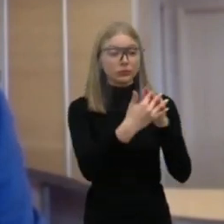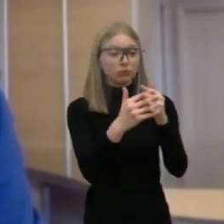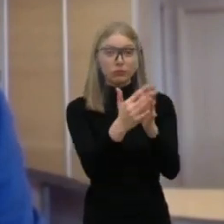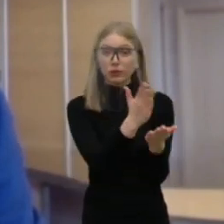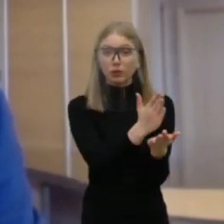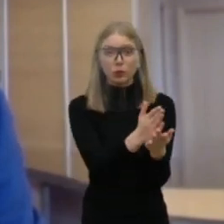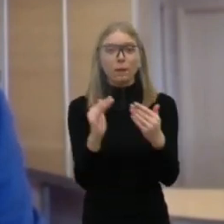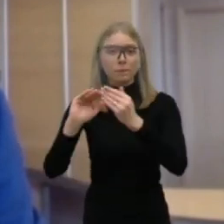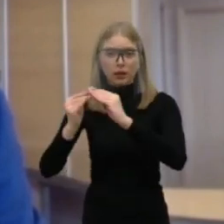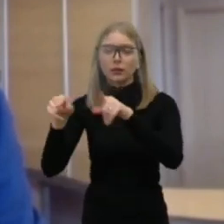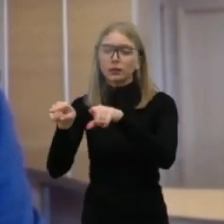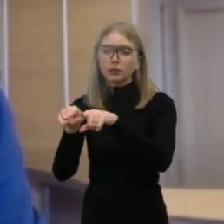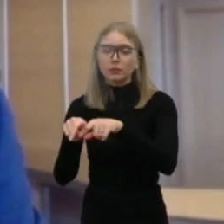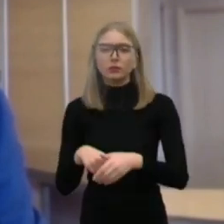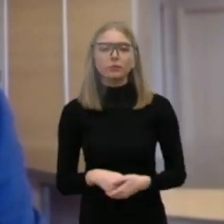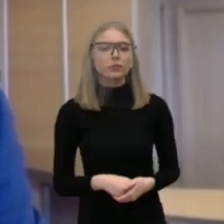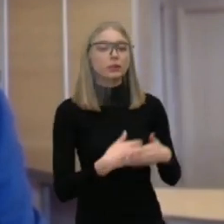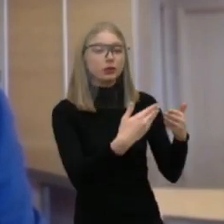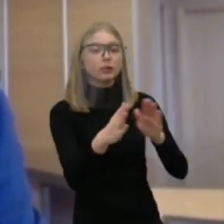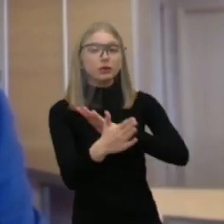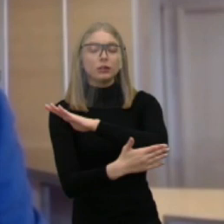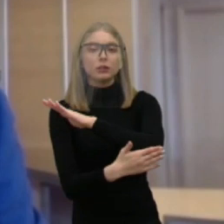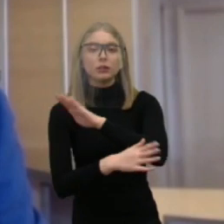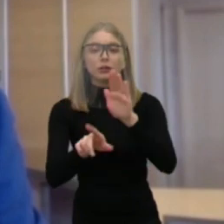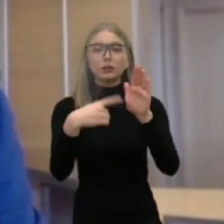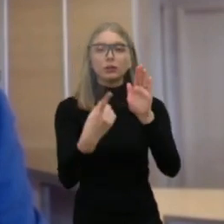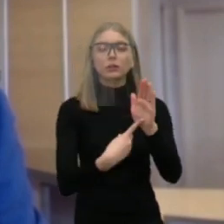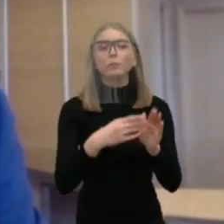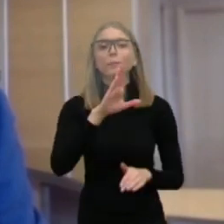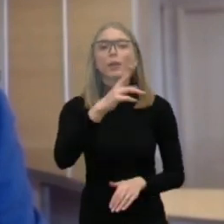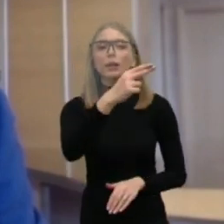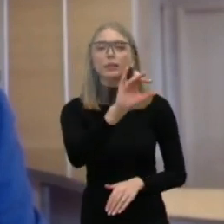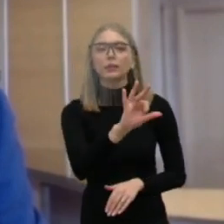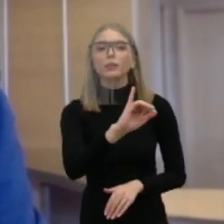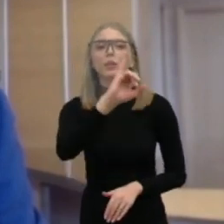teritorijai. Ir panašau, kad paskutinis klausimas, Ramūnas Jėgubauskas Benės.